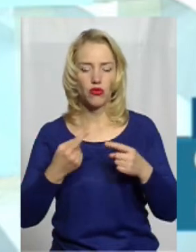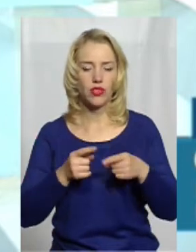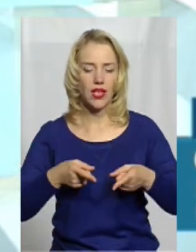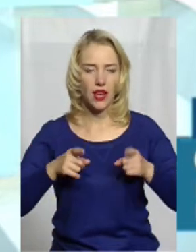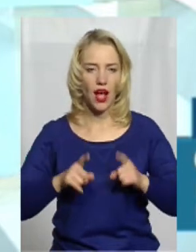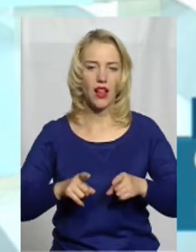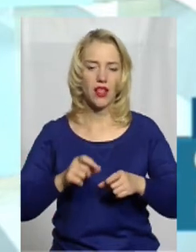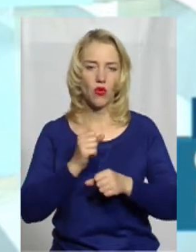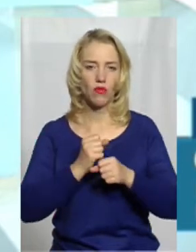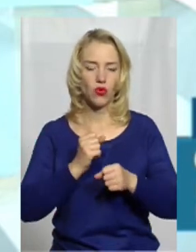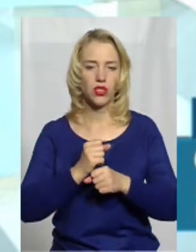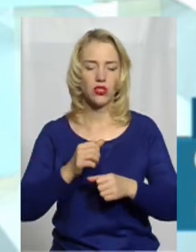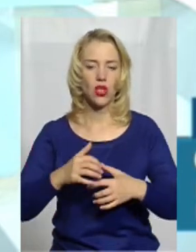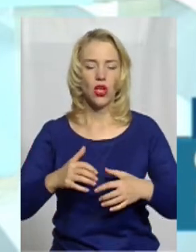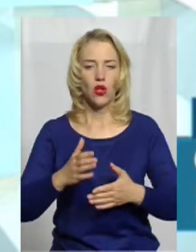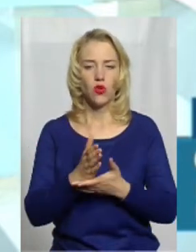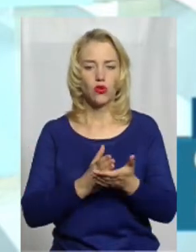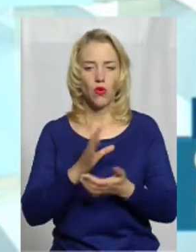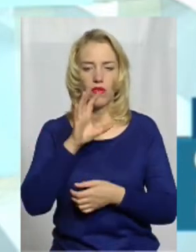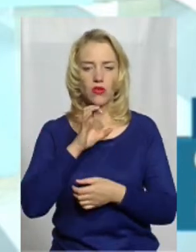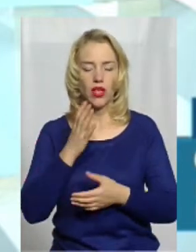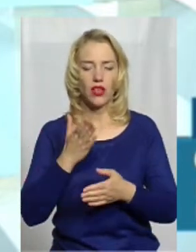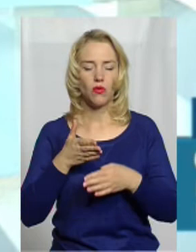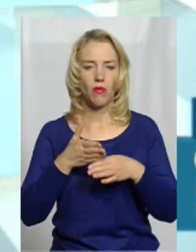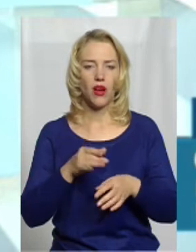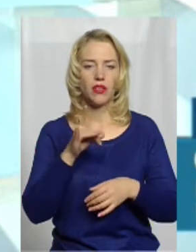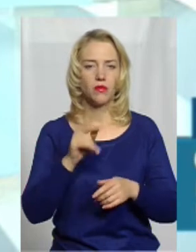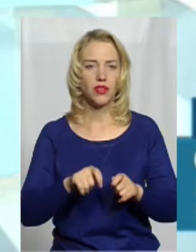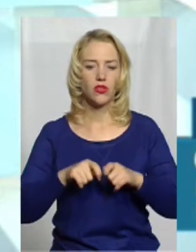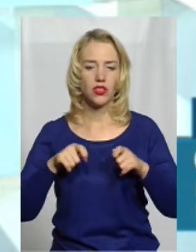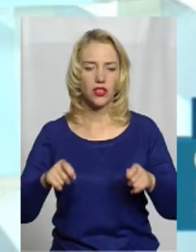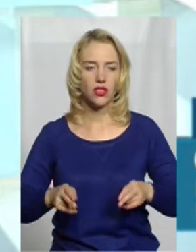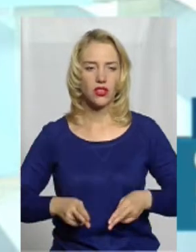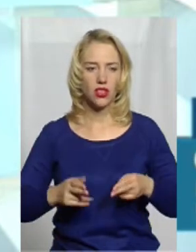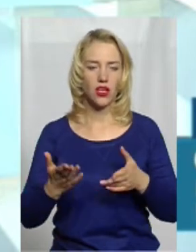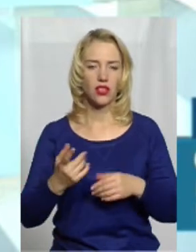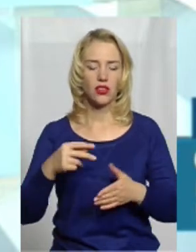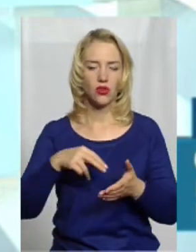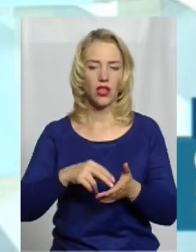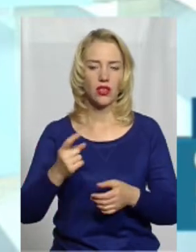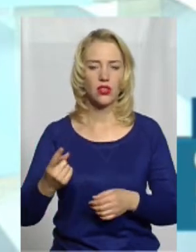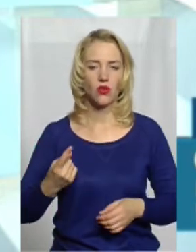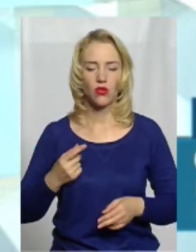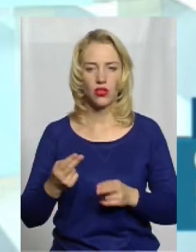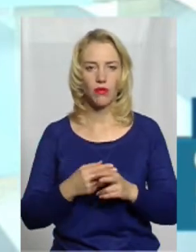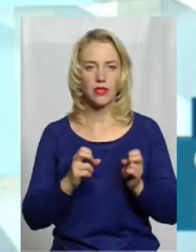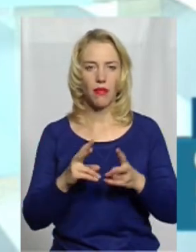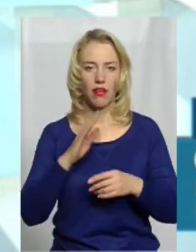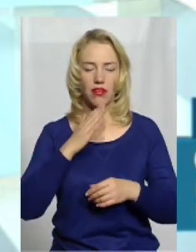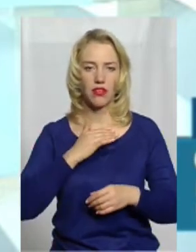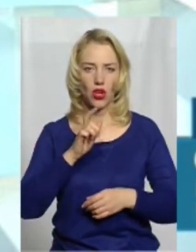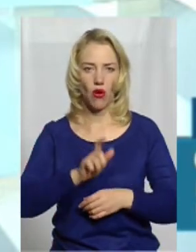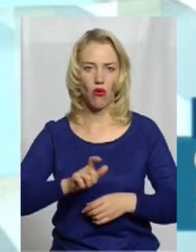службових собак, які допомагають в розкритті злочинів, які стоять на сторожі безпеки наших громадян. І